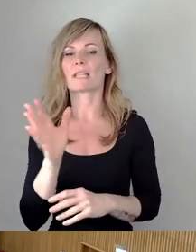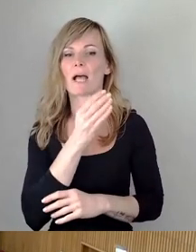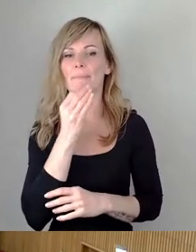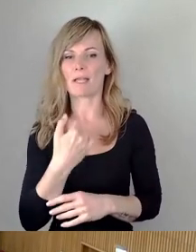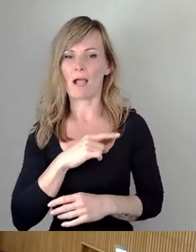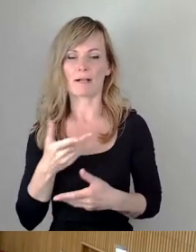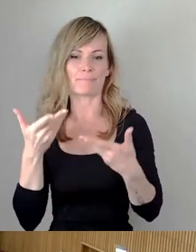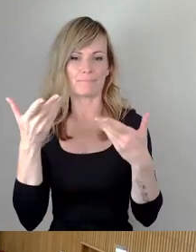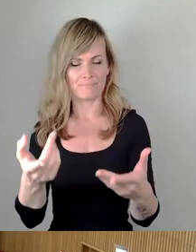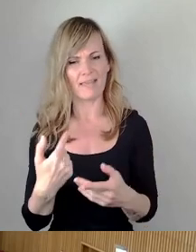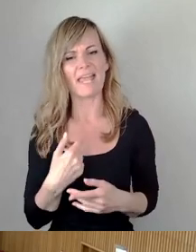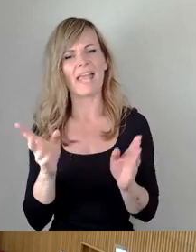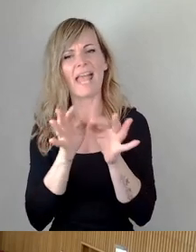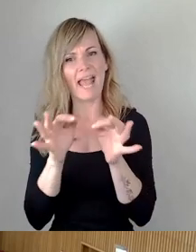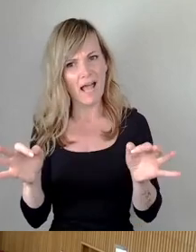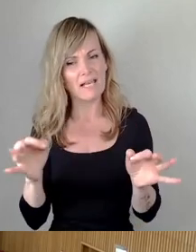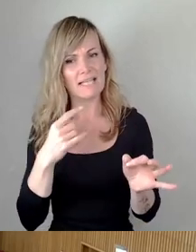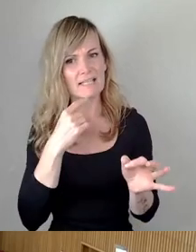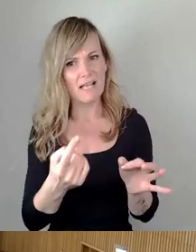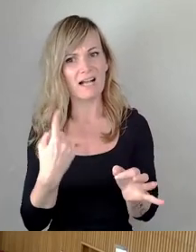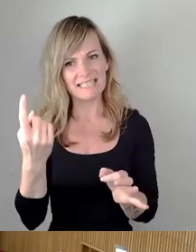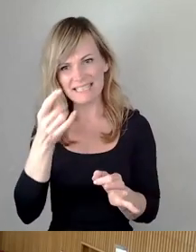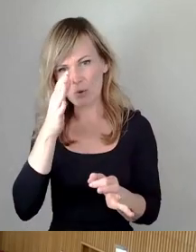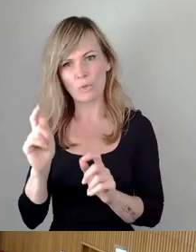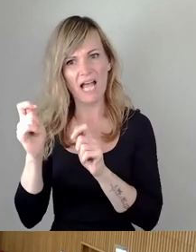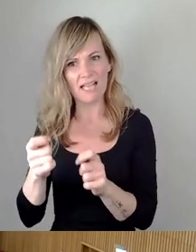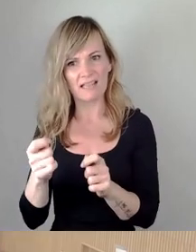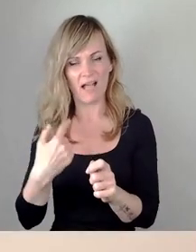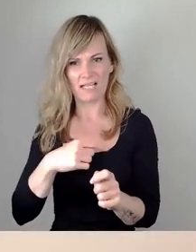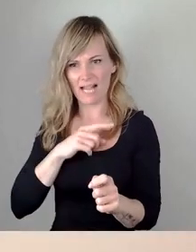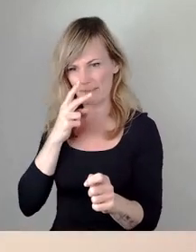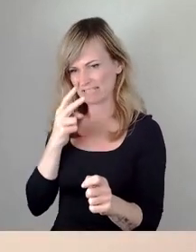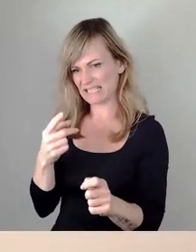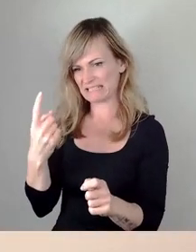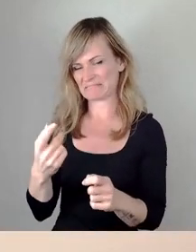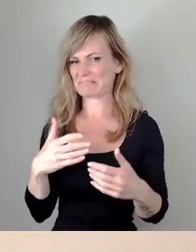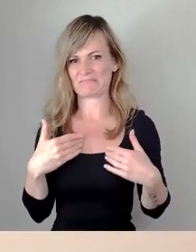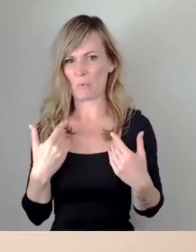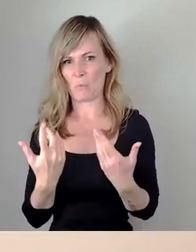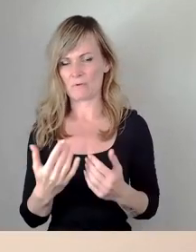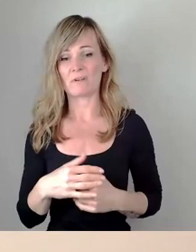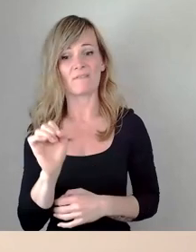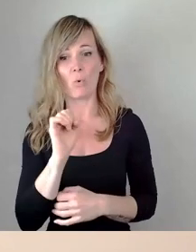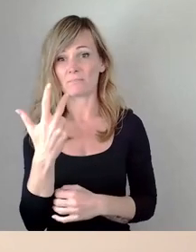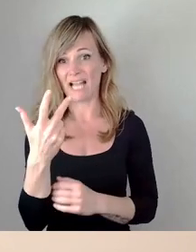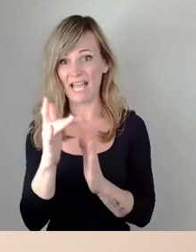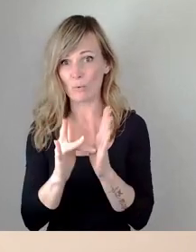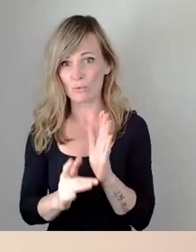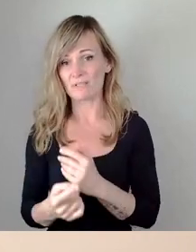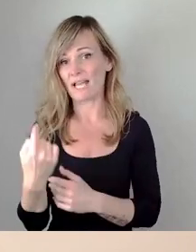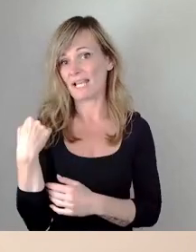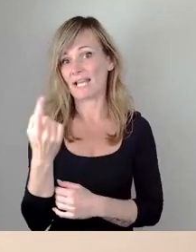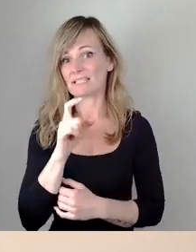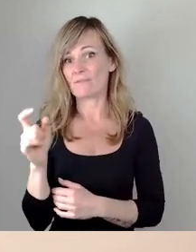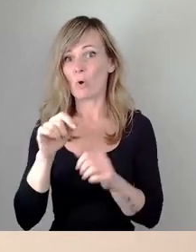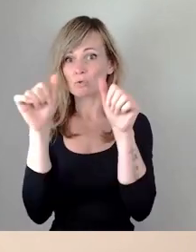bin, ich bin nicht so richtig glücklich über den Grünen-Antrag aus drei Gründen. Erstens hat man Zeit, vorige Woche Donnerstag im Sportausschuss drüber zu